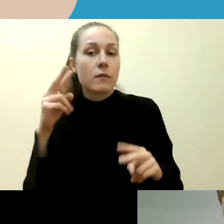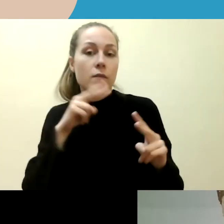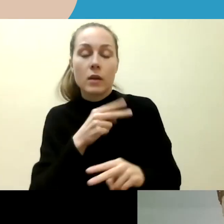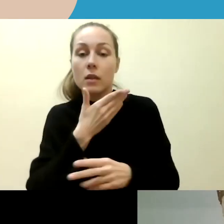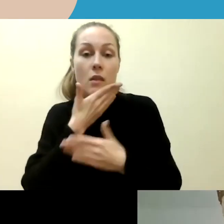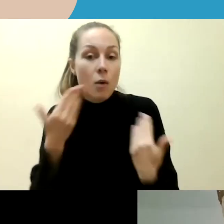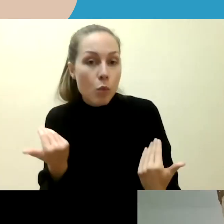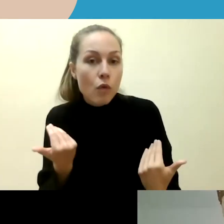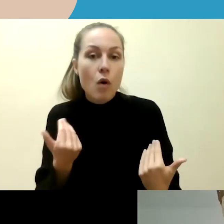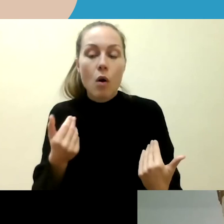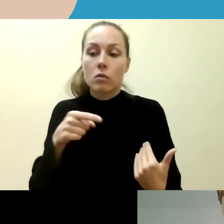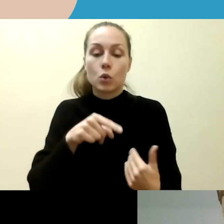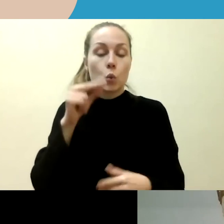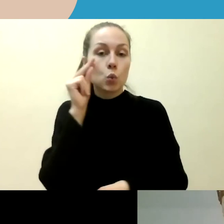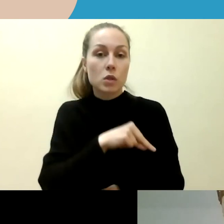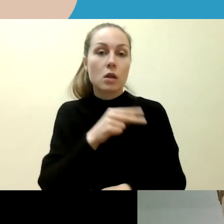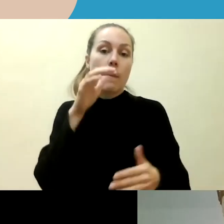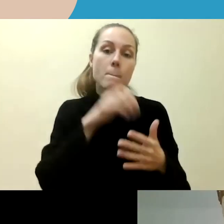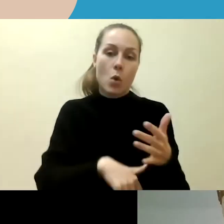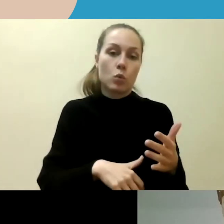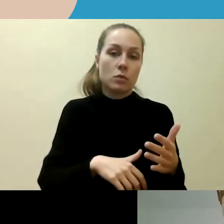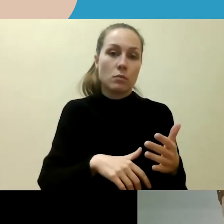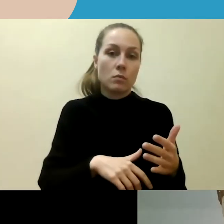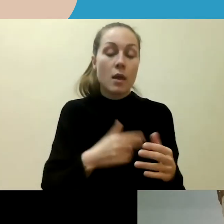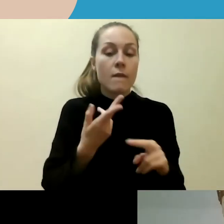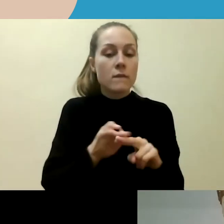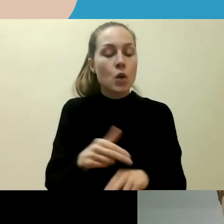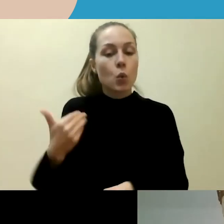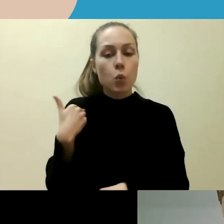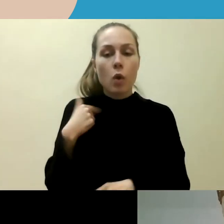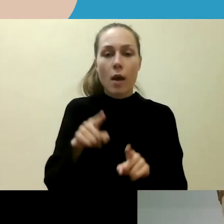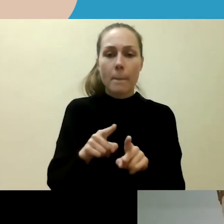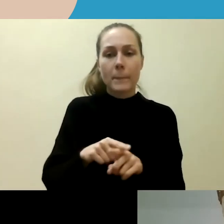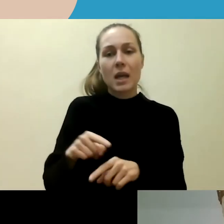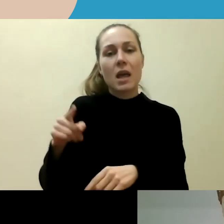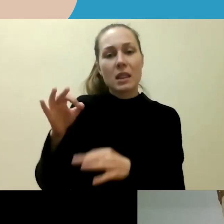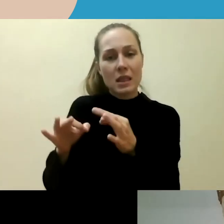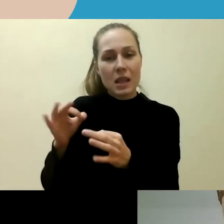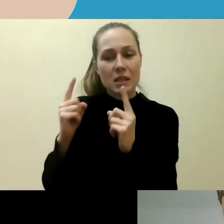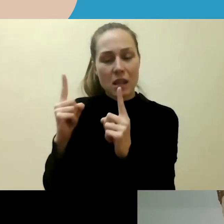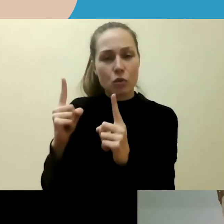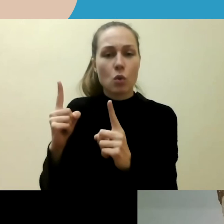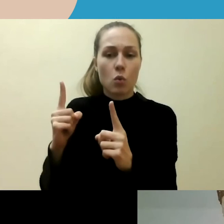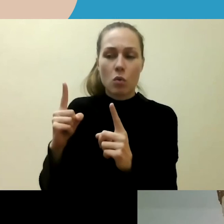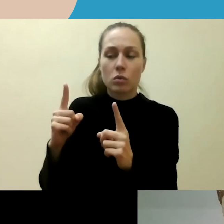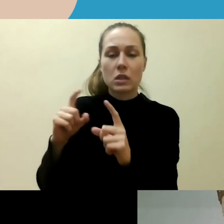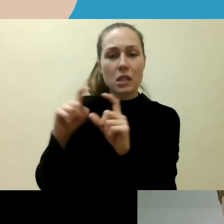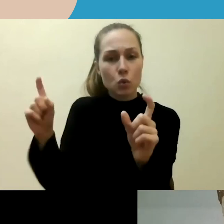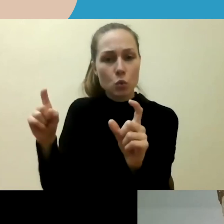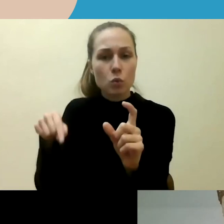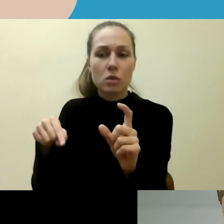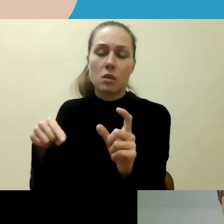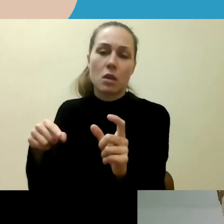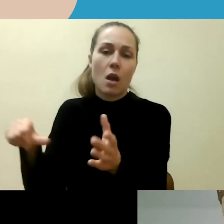nusikaltimą. panašiai tik jau norėtųsi labiau tokio didesnio atvirumo iš Teisės augos institucijos atstovų, būtent prieš tas